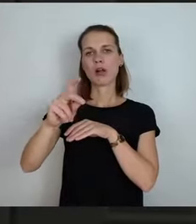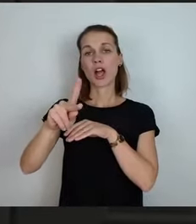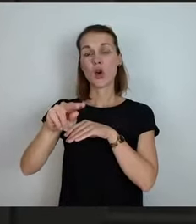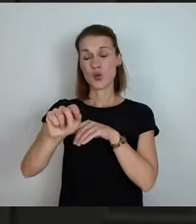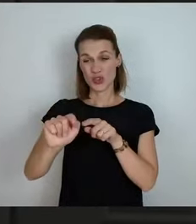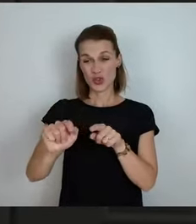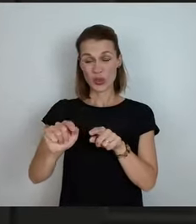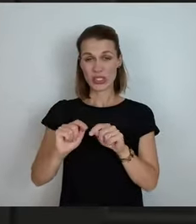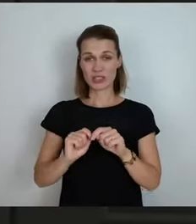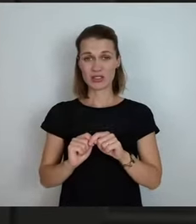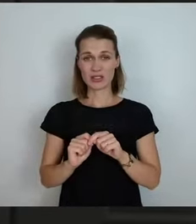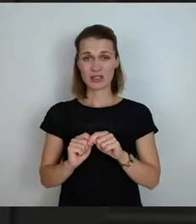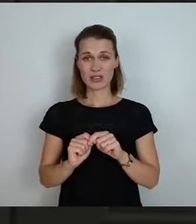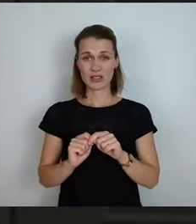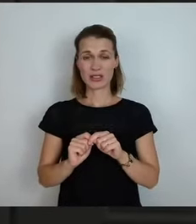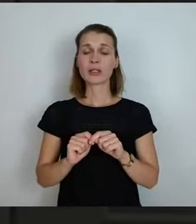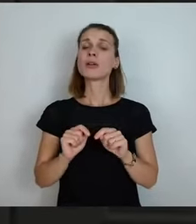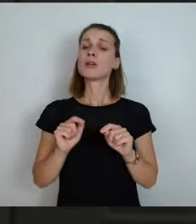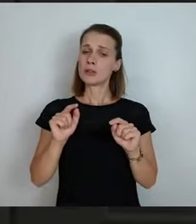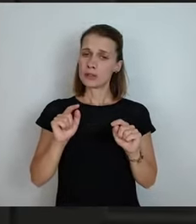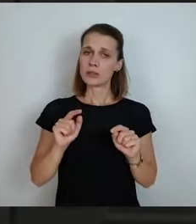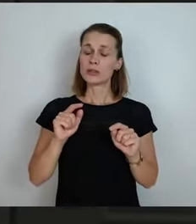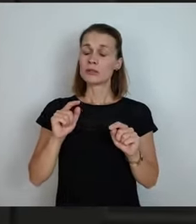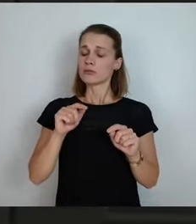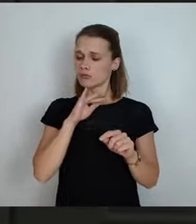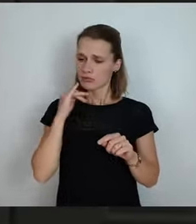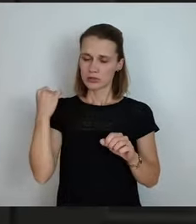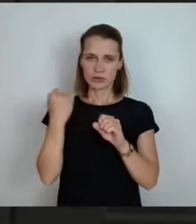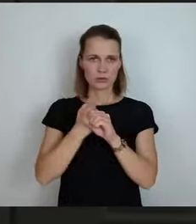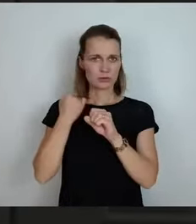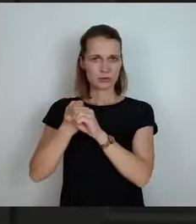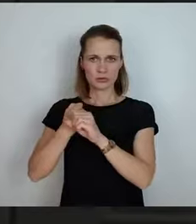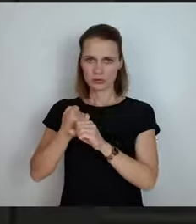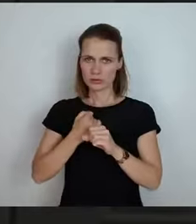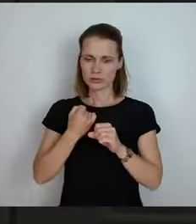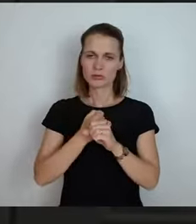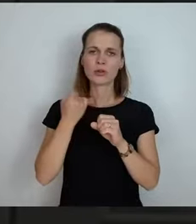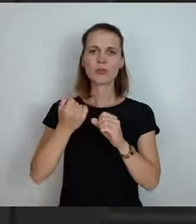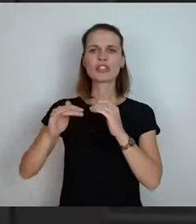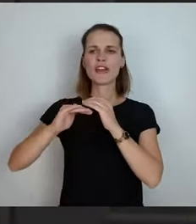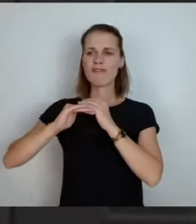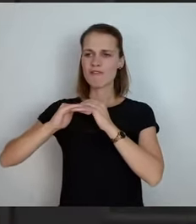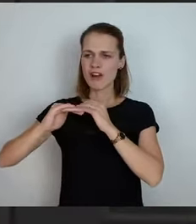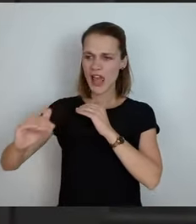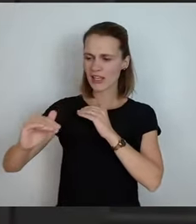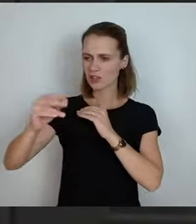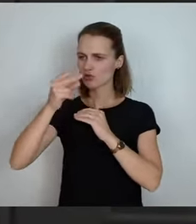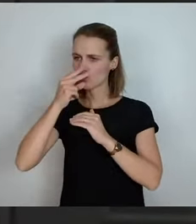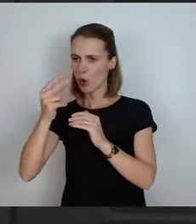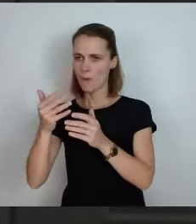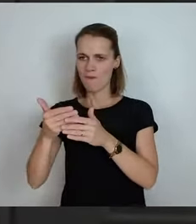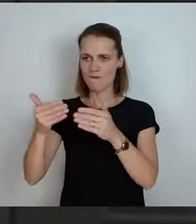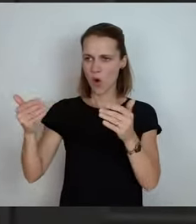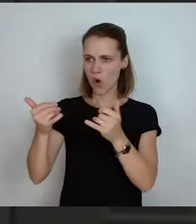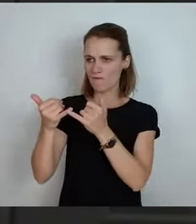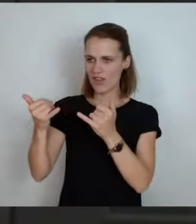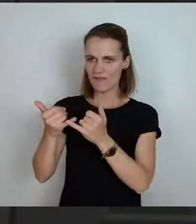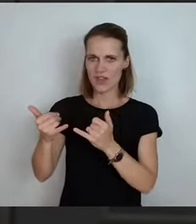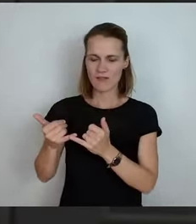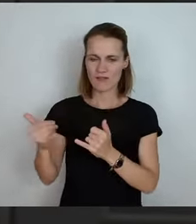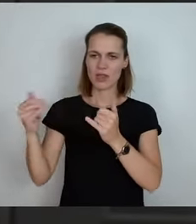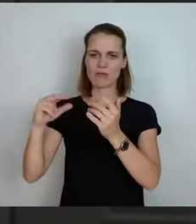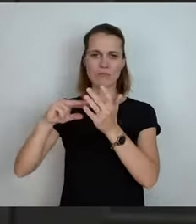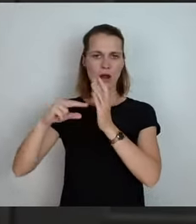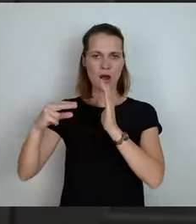das ist also eine Menge Arbeit reinzustecken. Da ist Flächenakquise zu machen und zu planen,